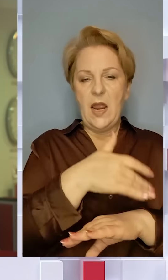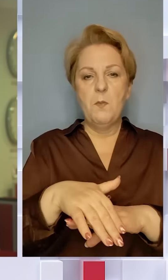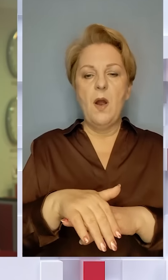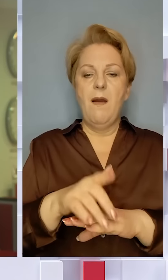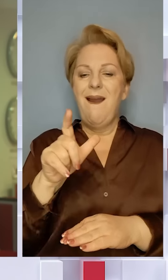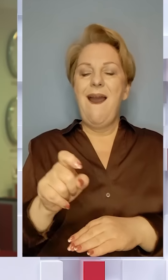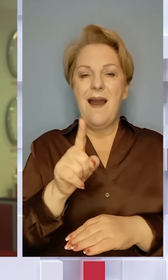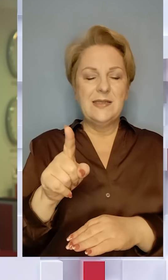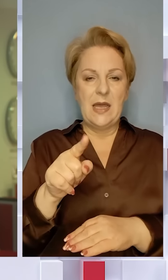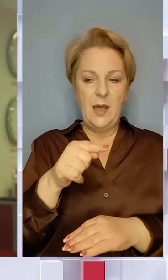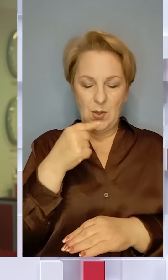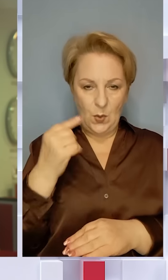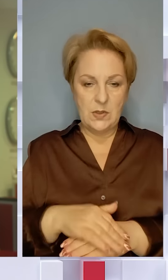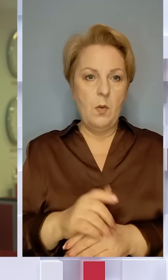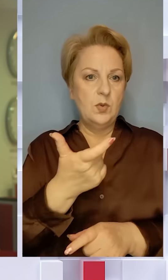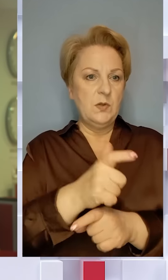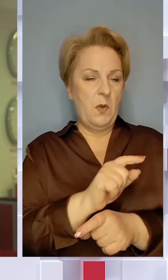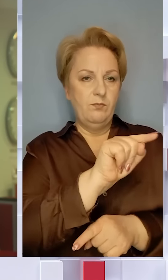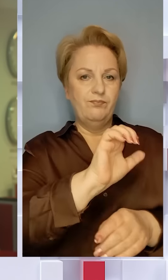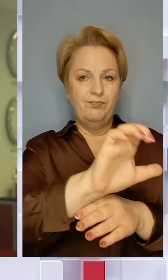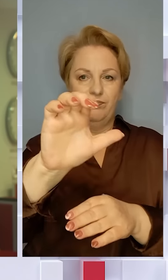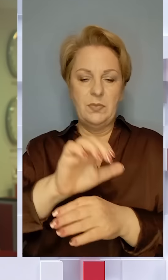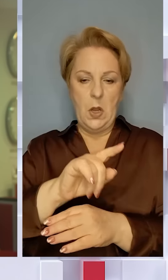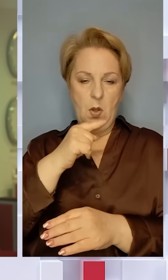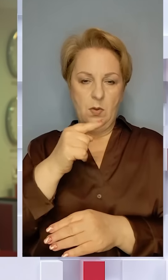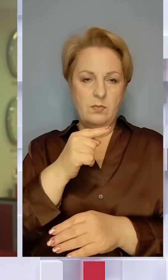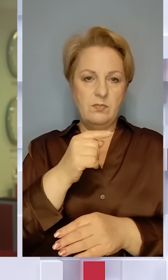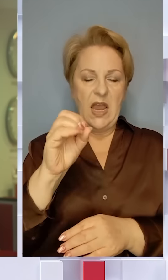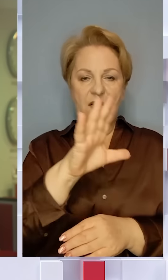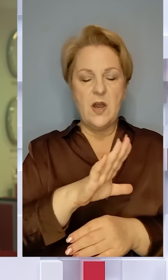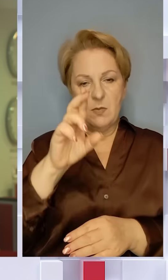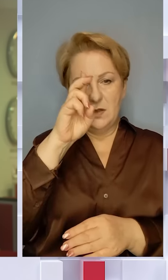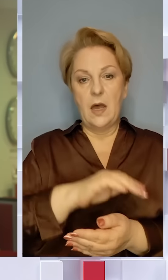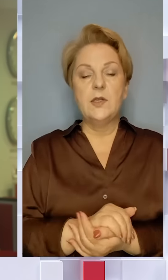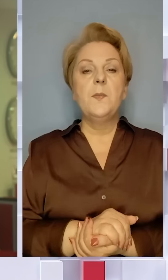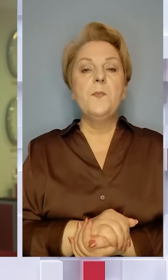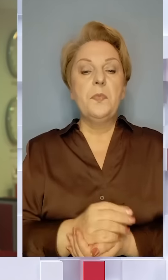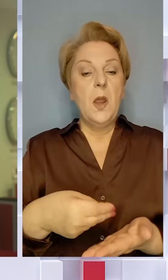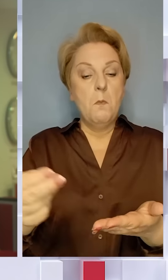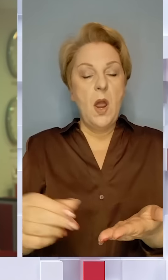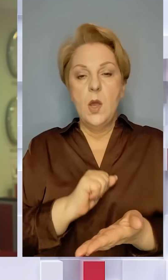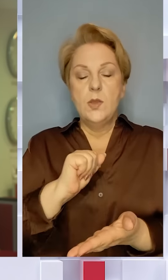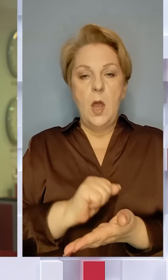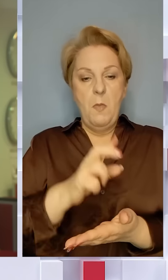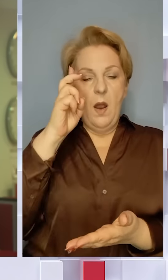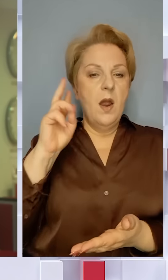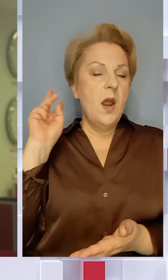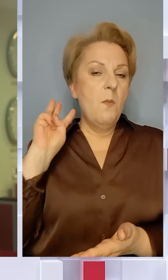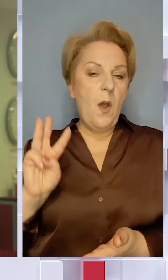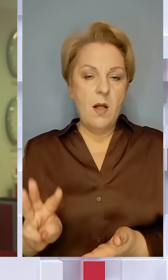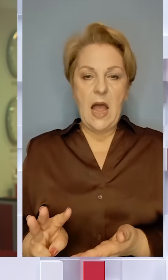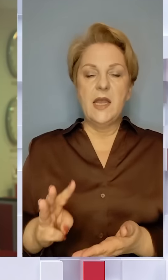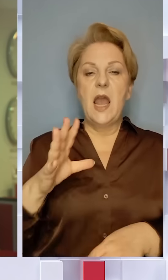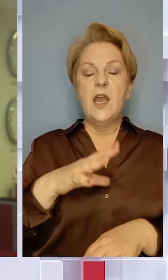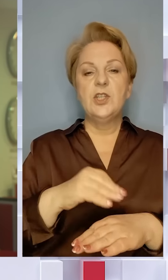збільшився у європейських державах. Про це йдеться у зверненні у прилюдненому Радіо Свобода. Підписали документ держави Балтії, Швеція,